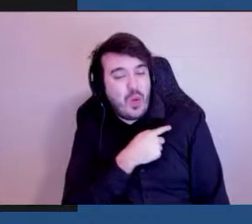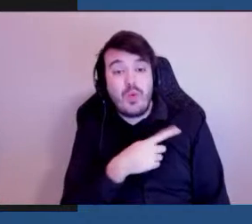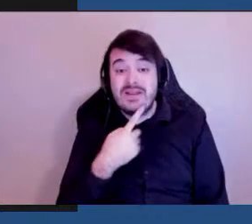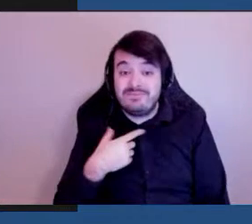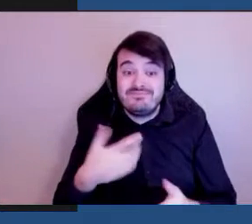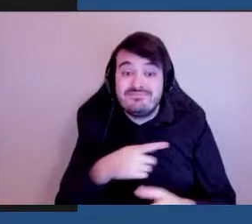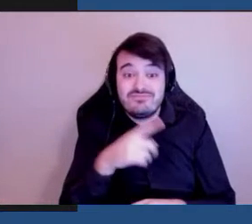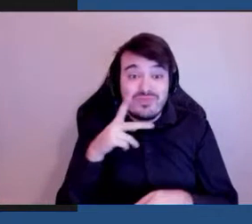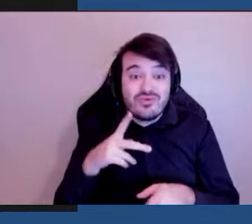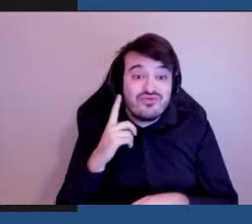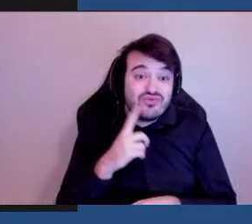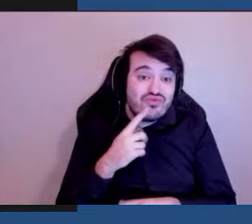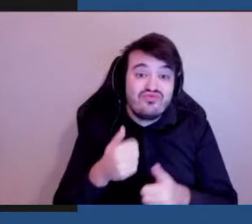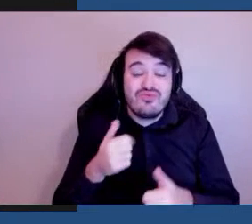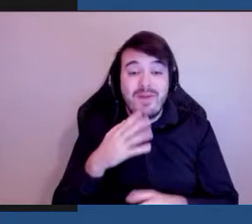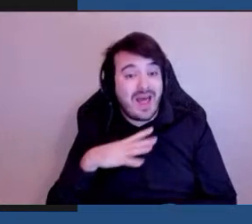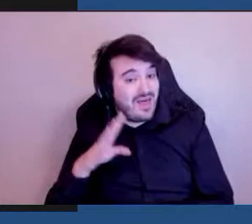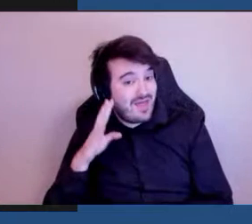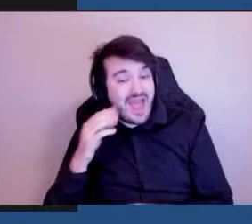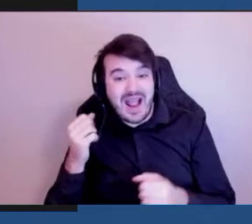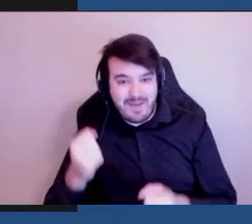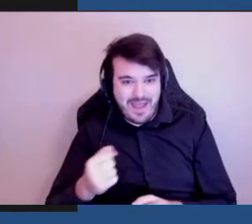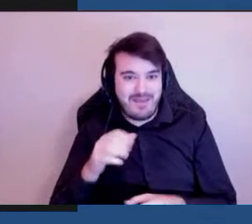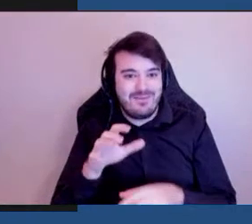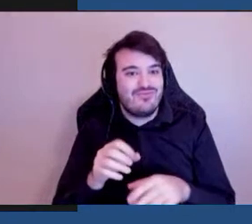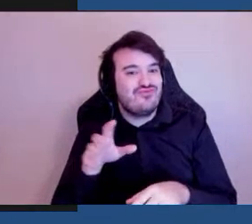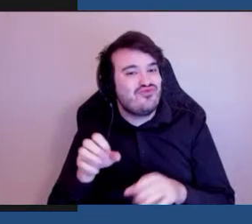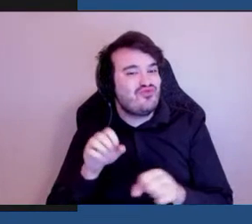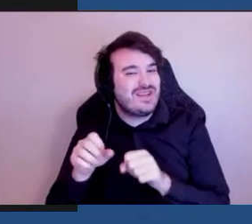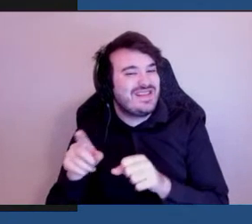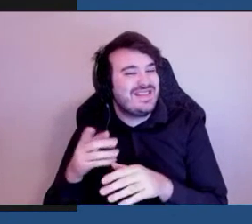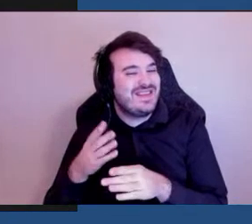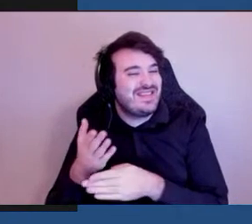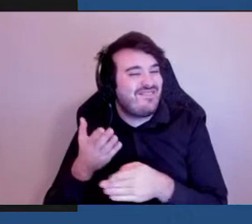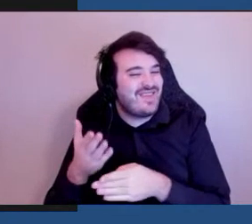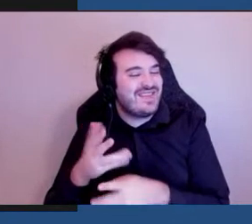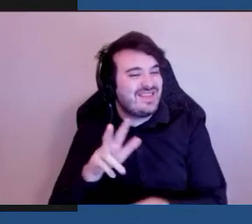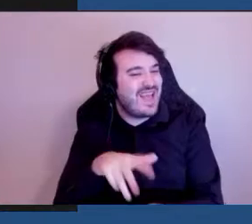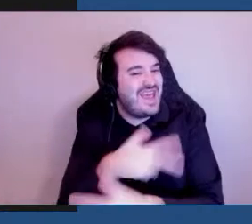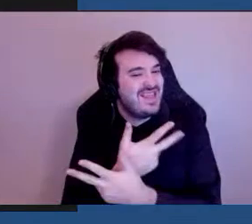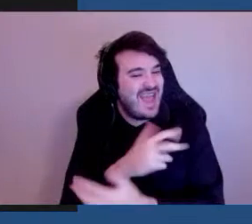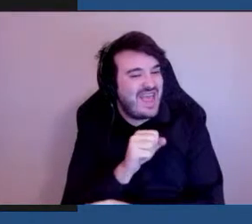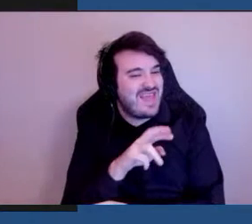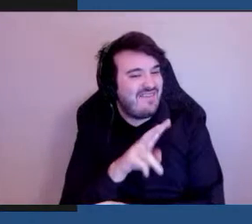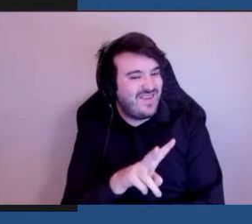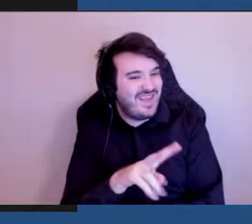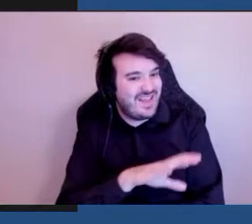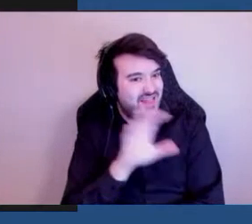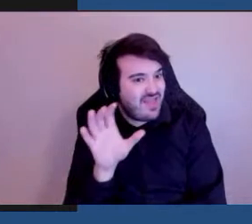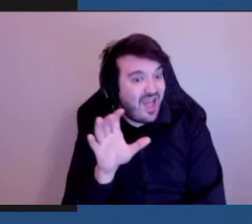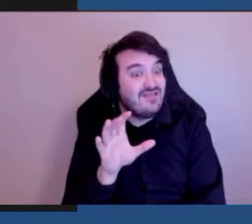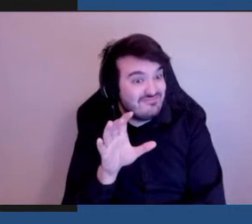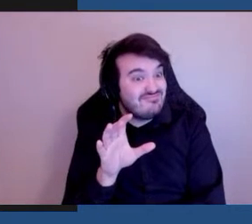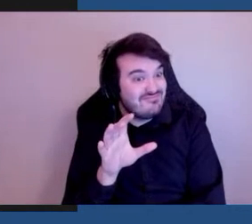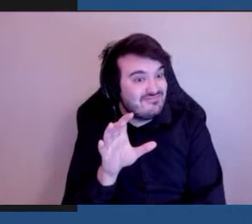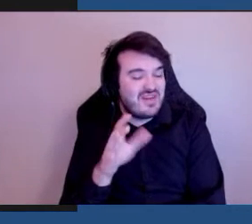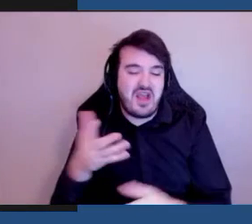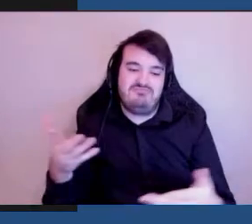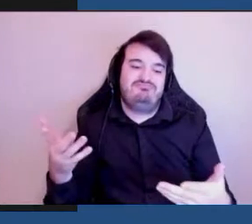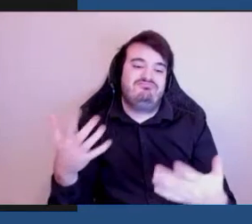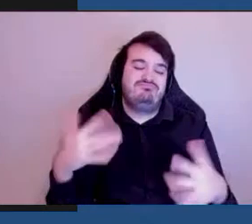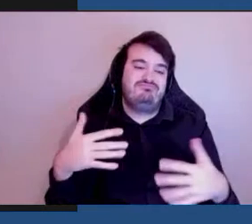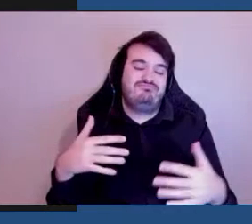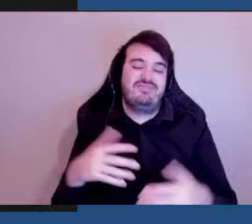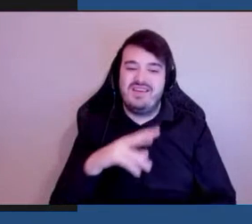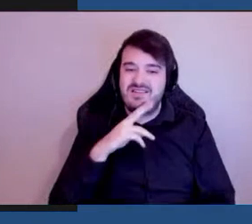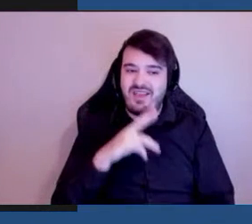sourds ou malentendants, peuvent maintenant utiliser le service de relais virtuel du Canada. Alors, c